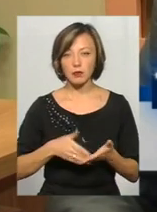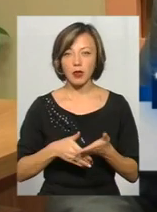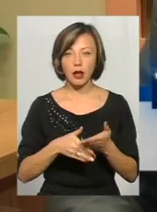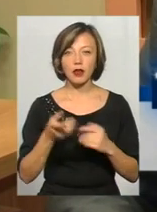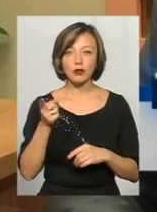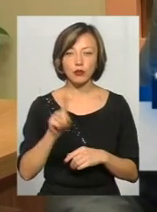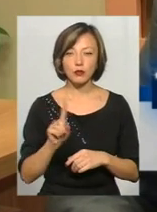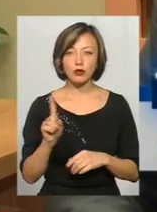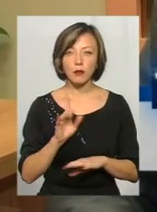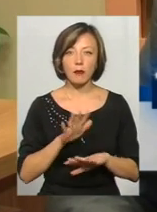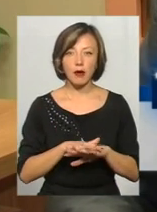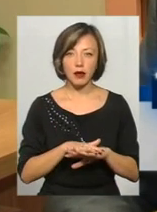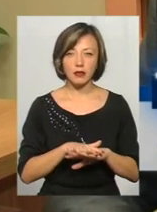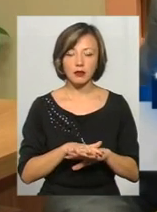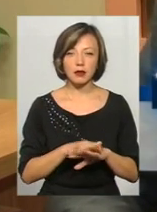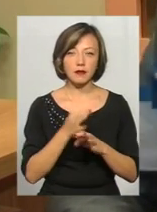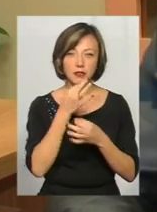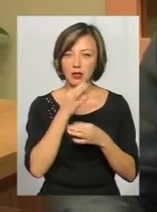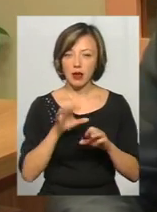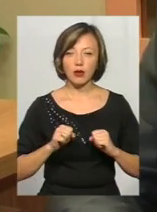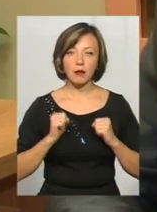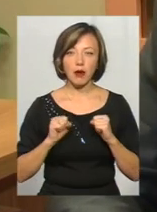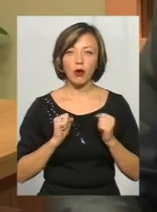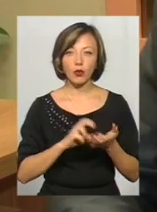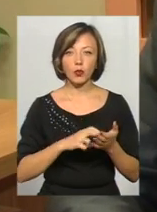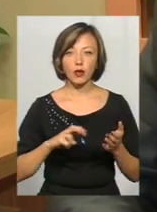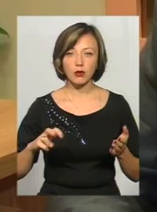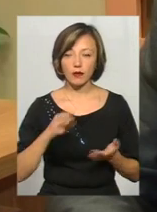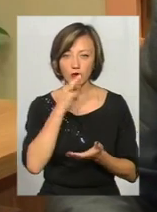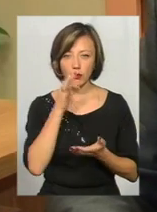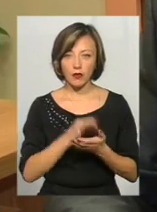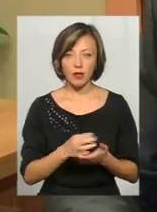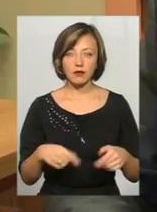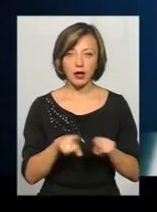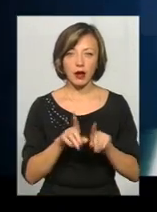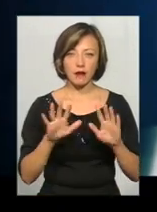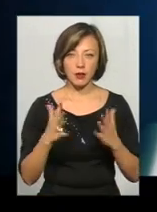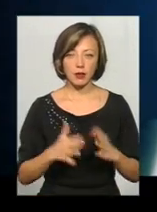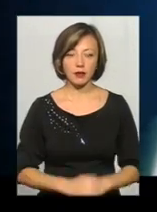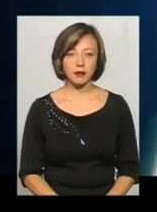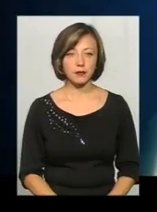банки всіляко намагаються уникнути відповідальності от в таких випадках.